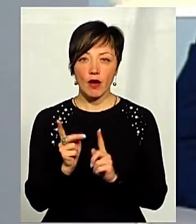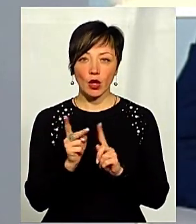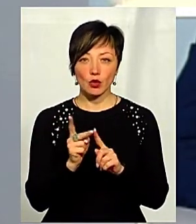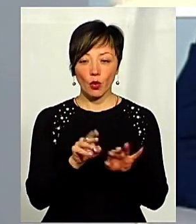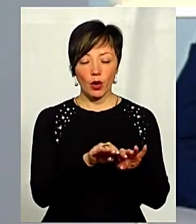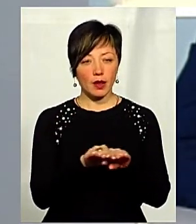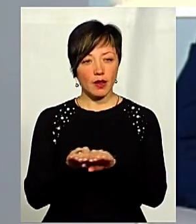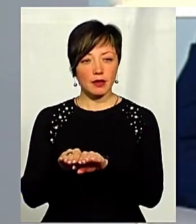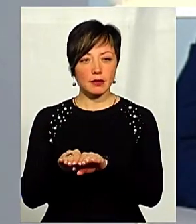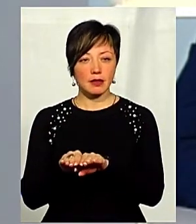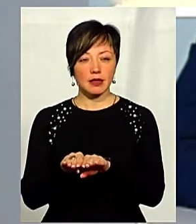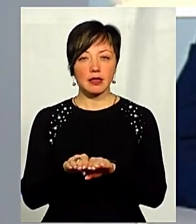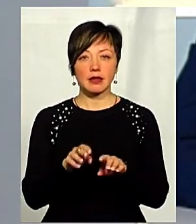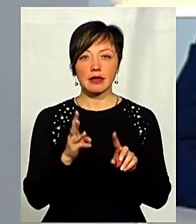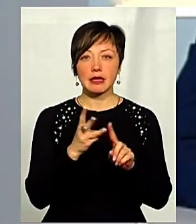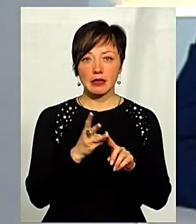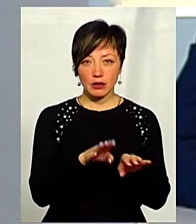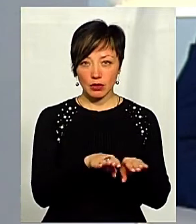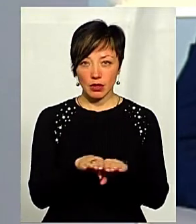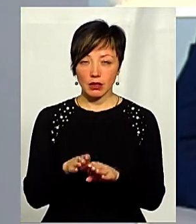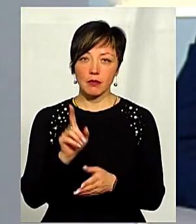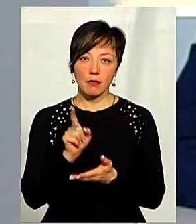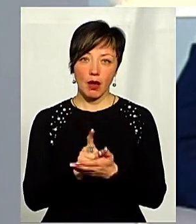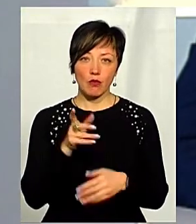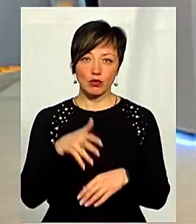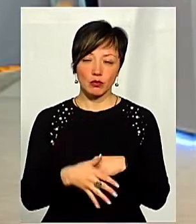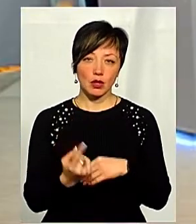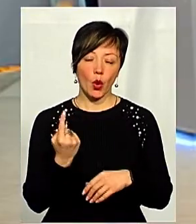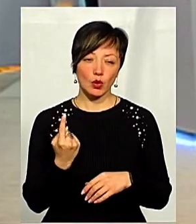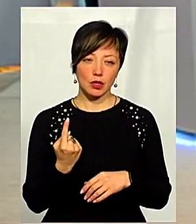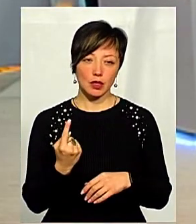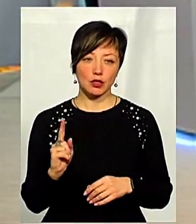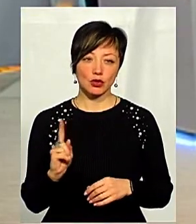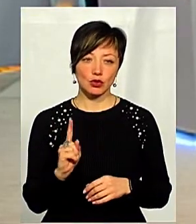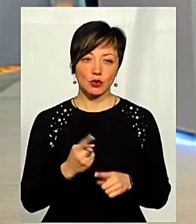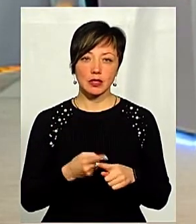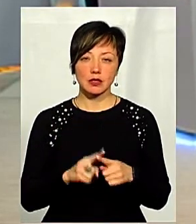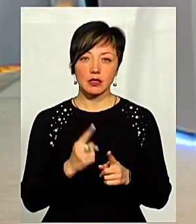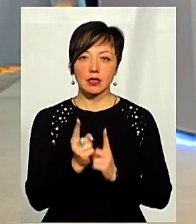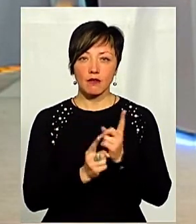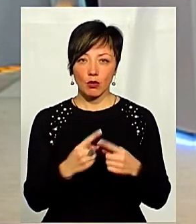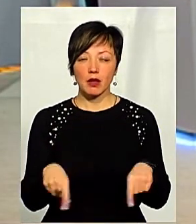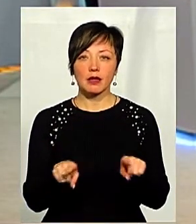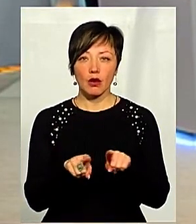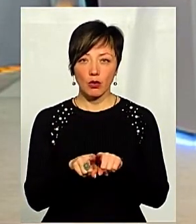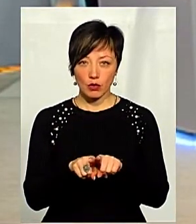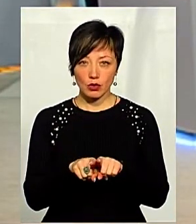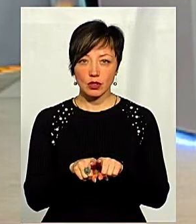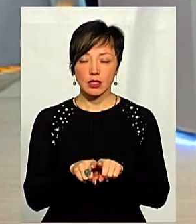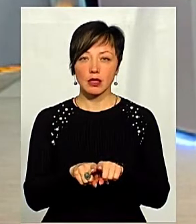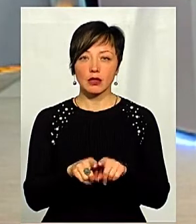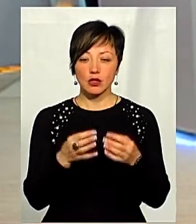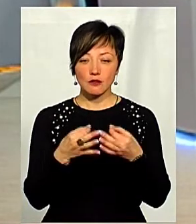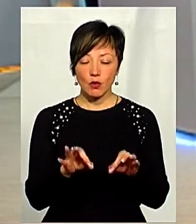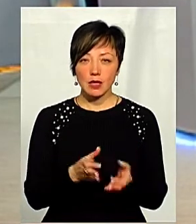другої ланки, так, вторинної, третинної ланки, ми маємо розуміти одне, що ця реформа також десь змогу спрямувати